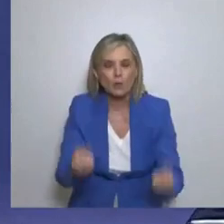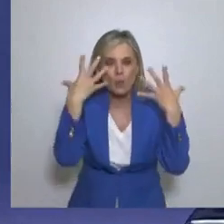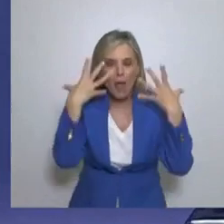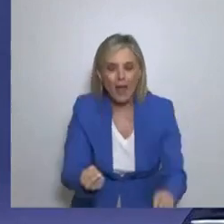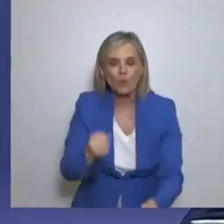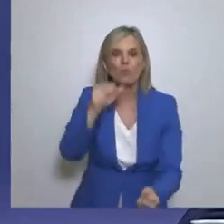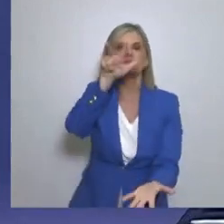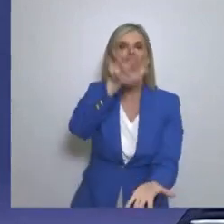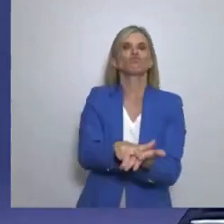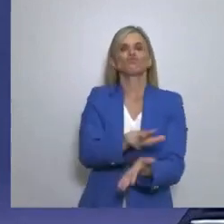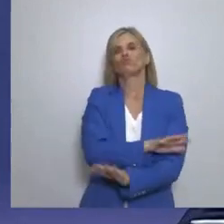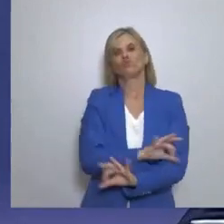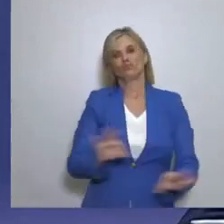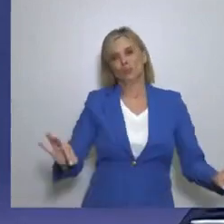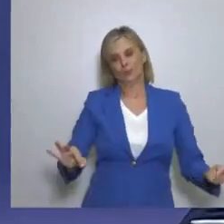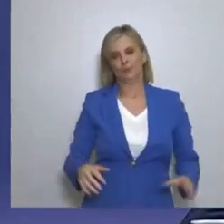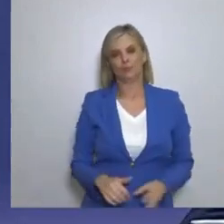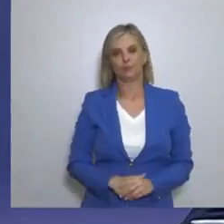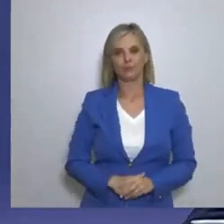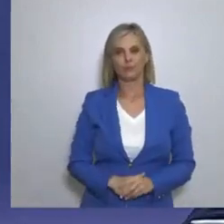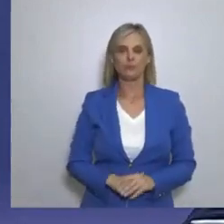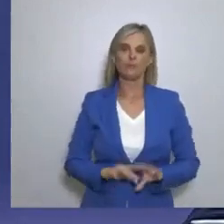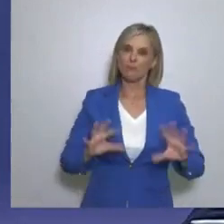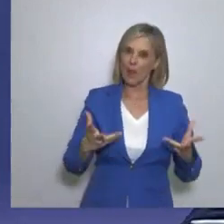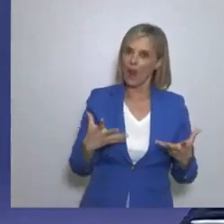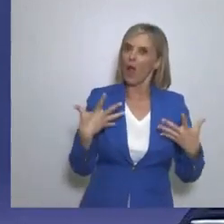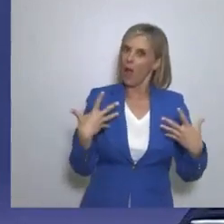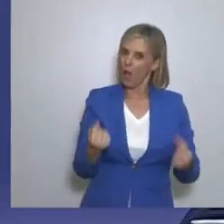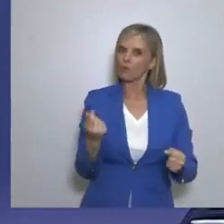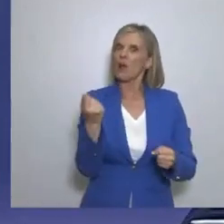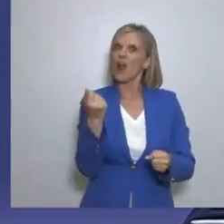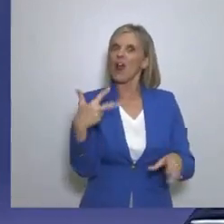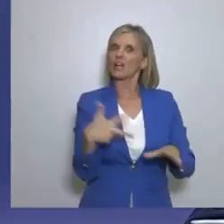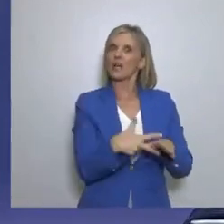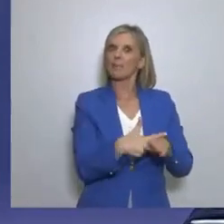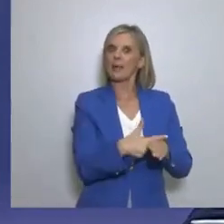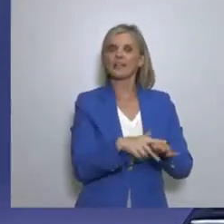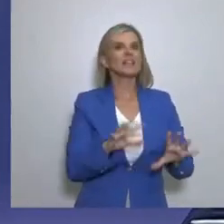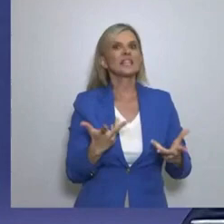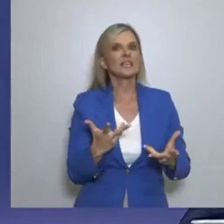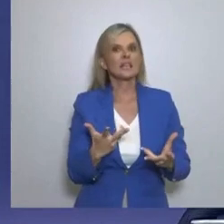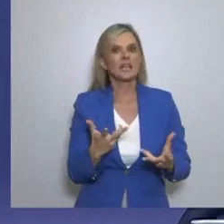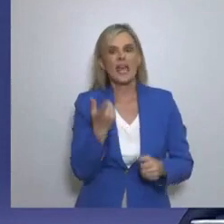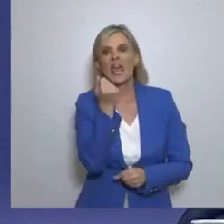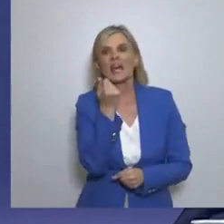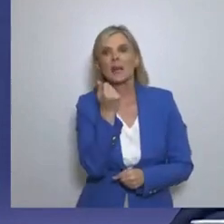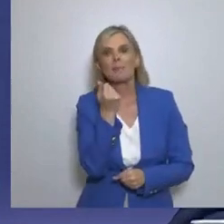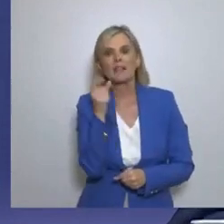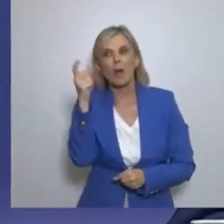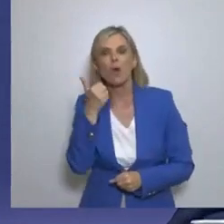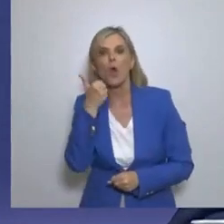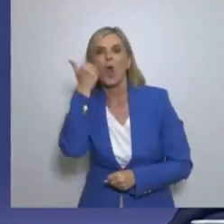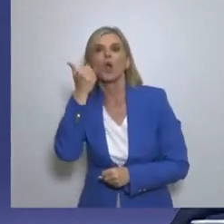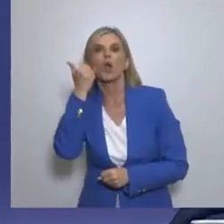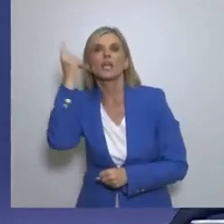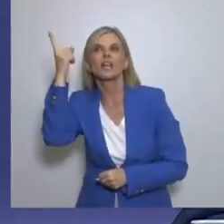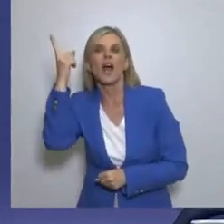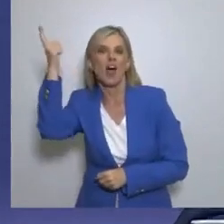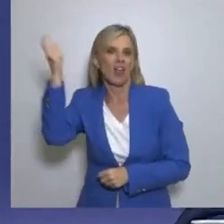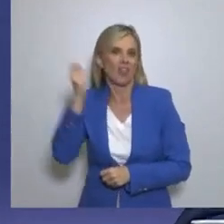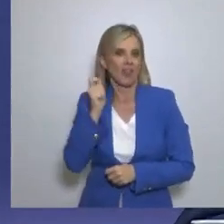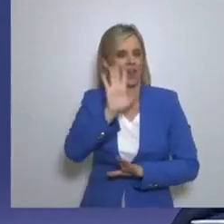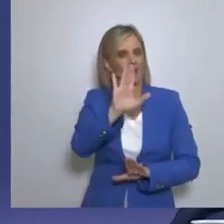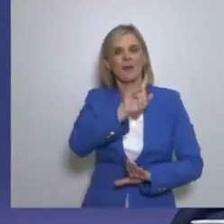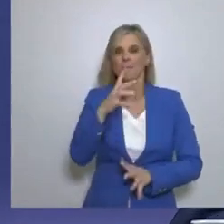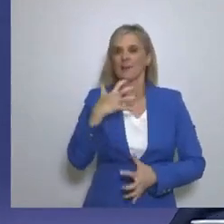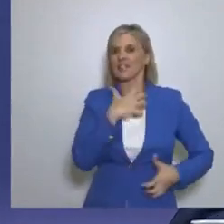από την κυβέρνηση αλλά και εκτευθέρου έχουμε και πάρα πολλά χρήματα στα παγκόσμια ταμεία τα οποία είναι πιστοποιημένα κάθε χρόνο άρα μην ανησυχείτε έχουμε να